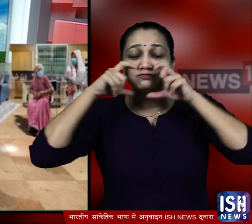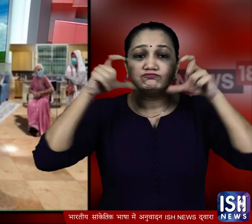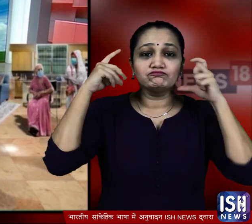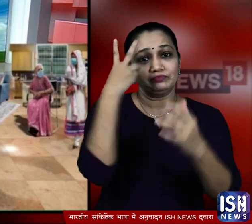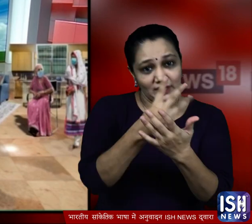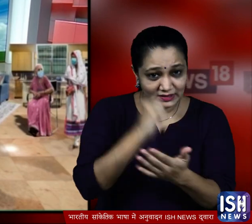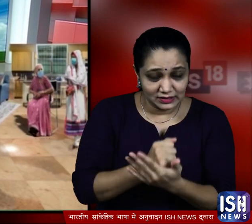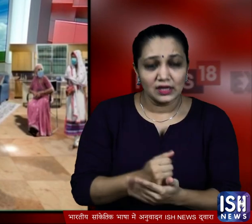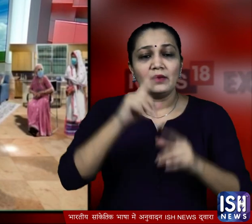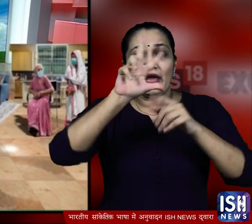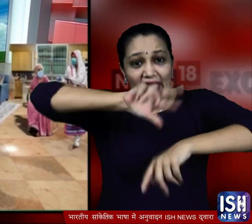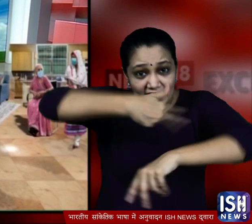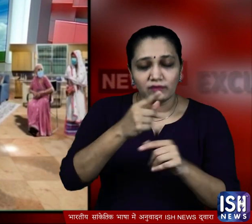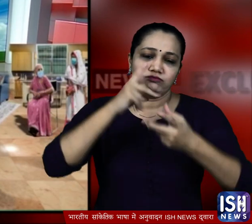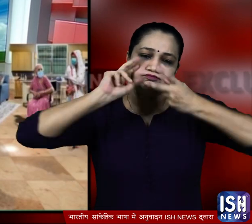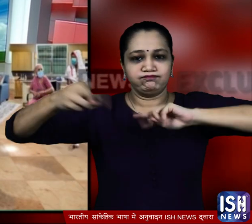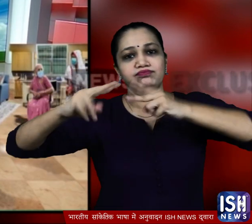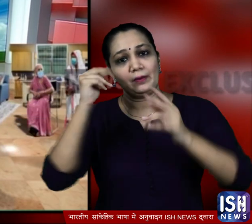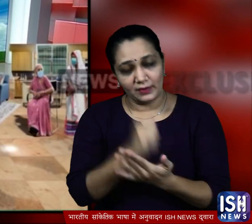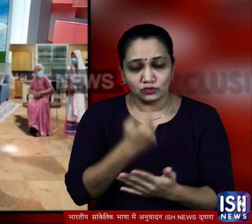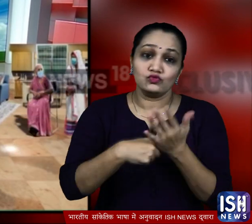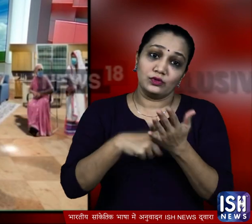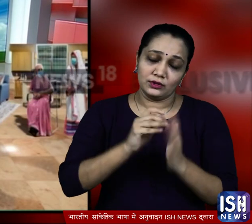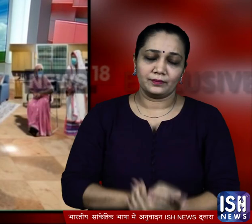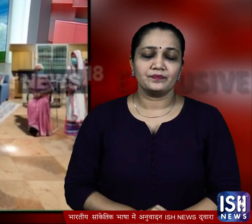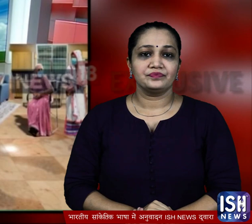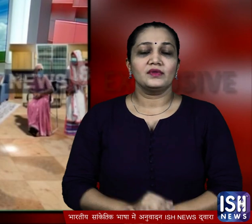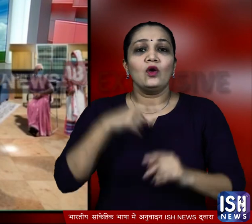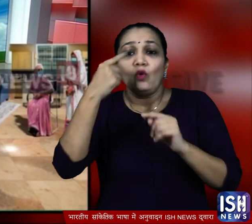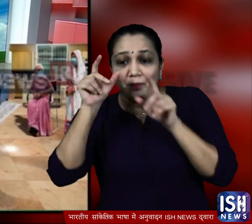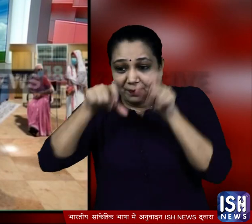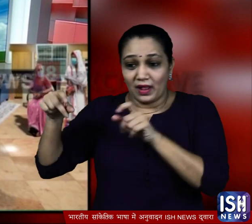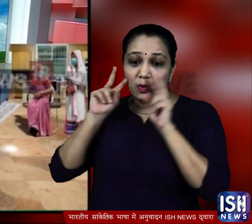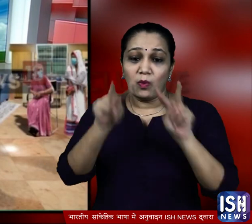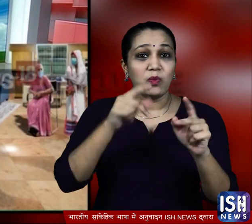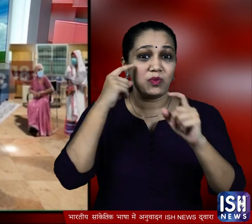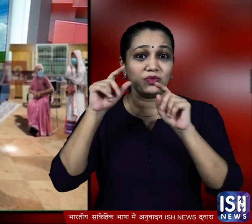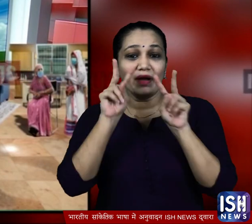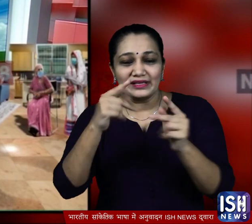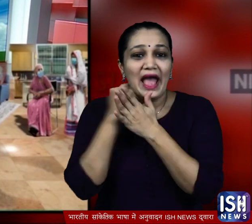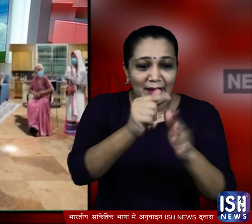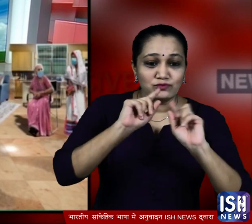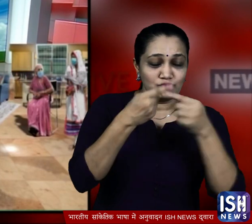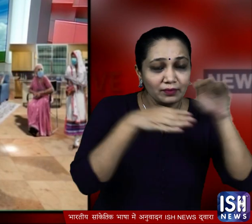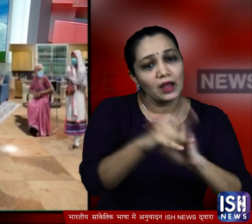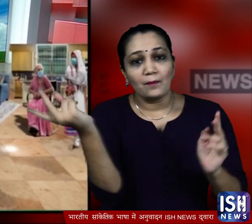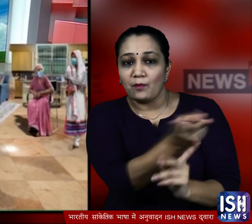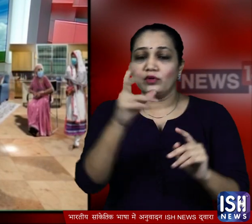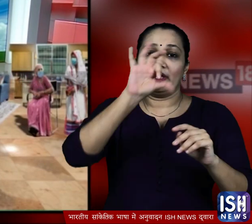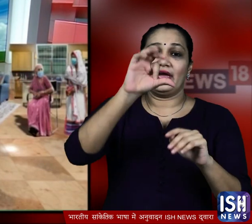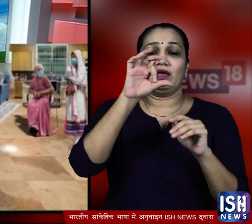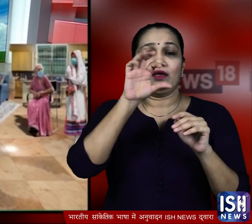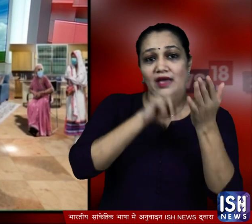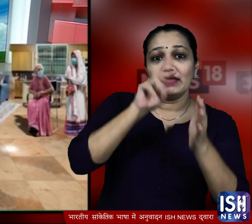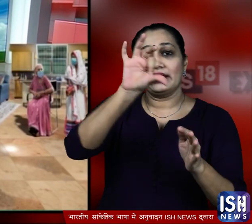मास्क पहनना और आठ घंटे पर इसको बदलना जरूरी किया गया यह नहीं जिस वक्त उनकी देखभाल करने वाले कमरे में आएंगे उस दौरान दोनों को